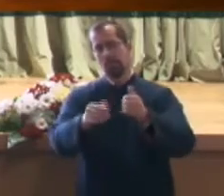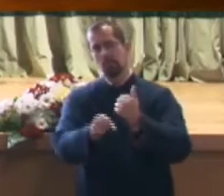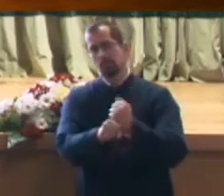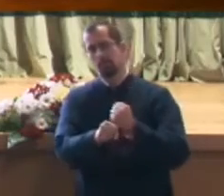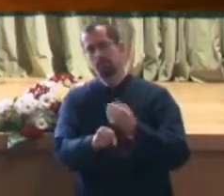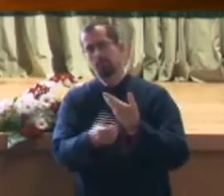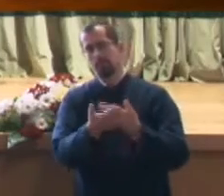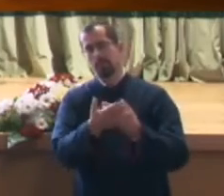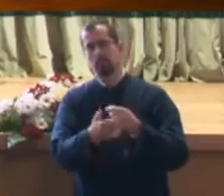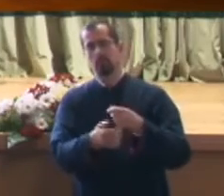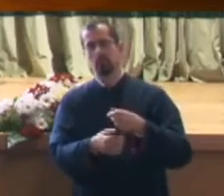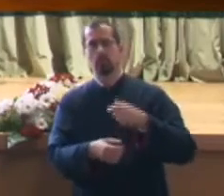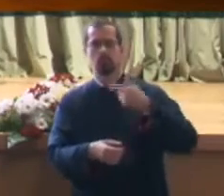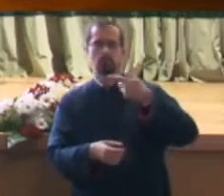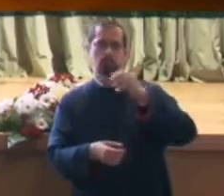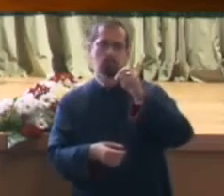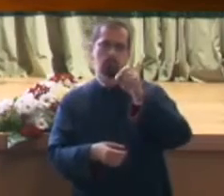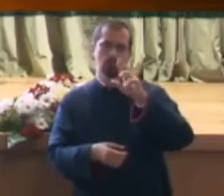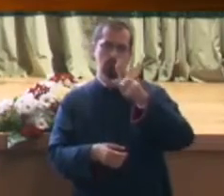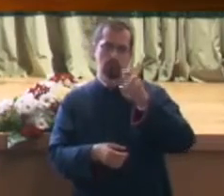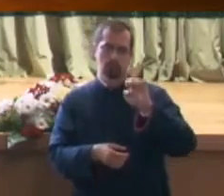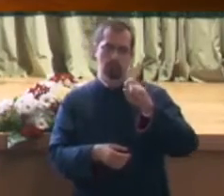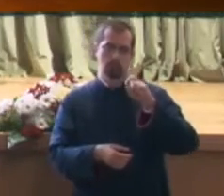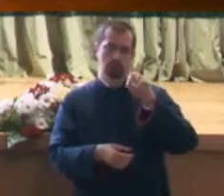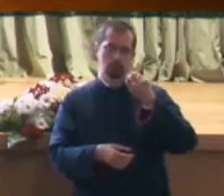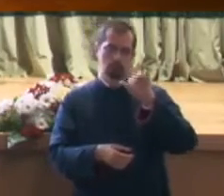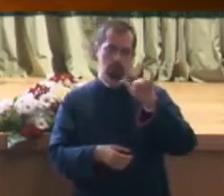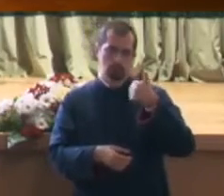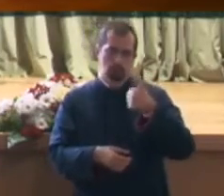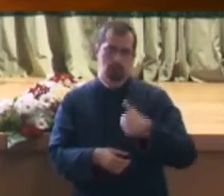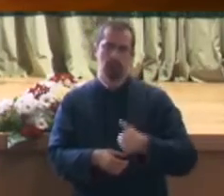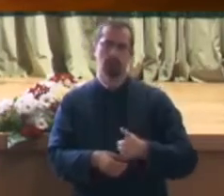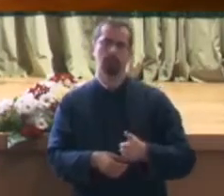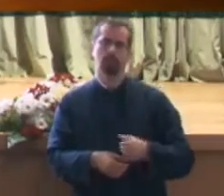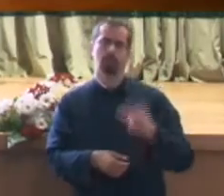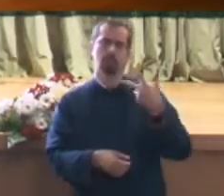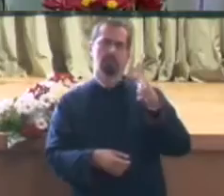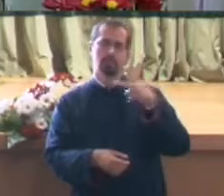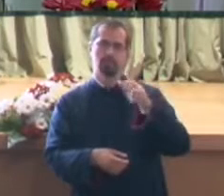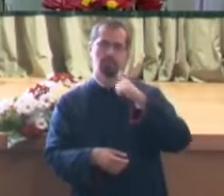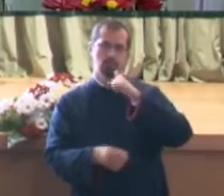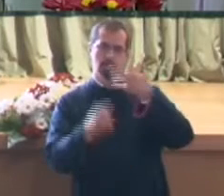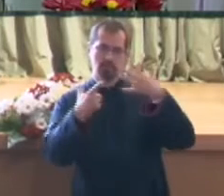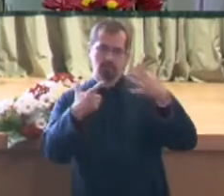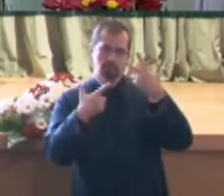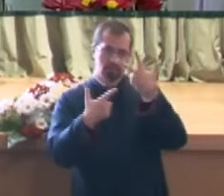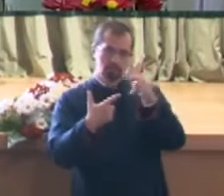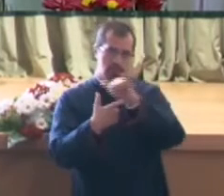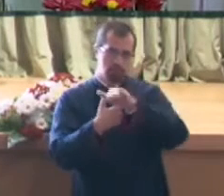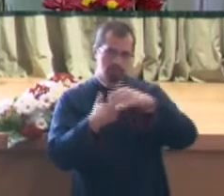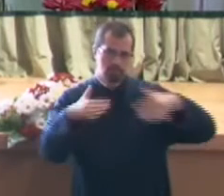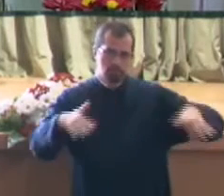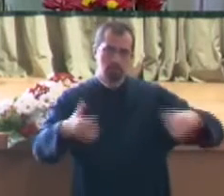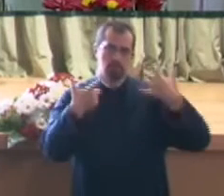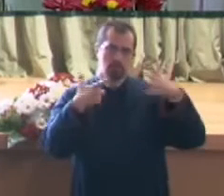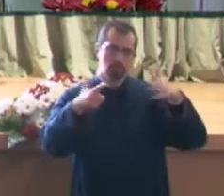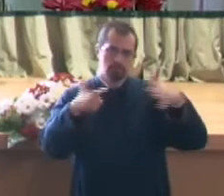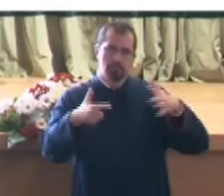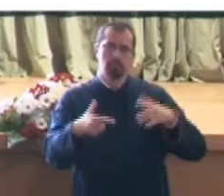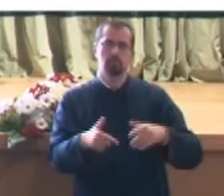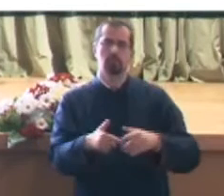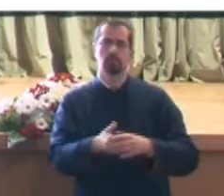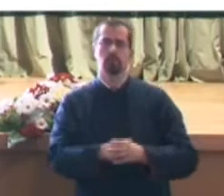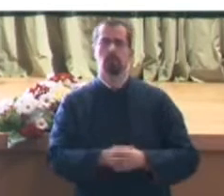3.800.000 proiectul, 3.700.000 fonduri nereambursabile. Am reușit în sfârșit să constituim